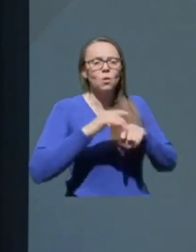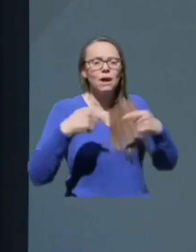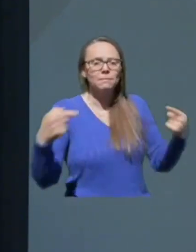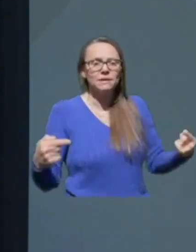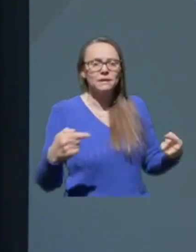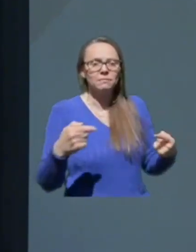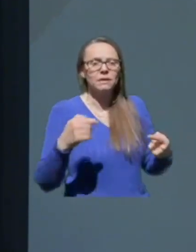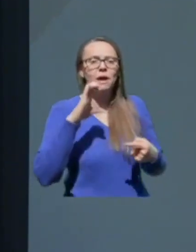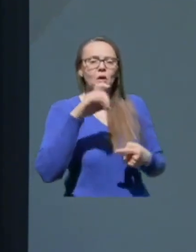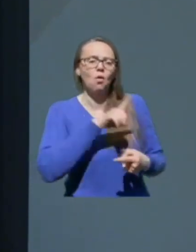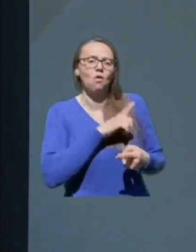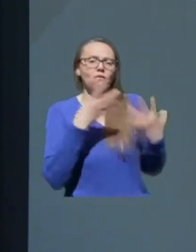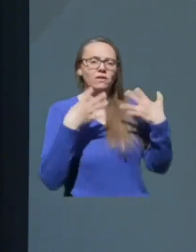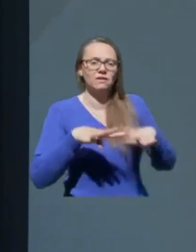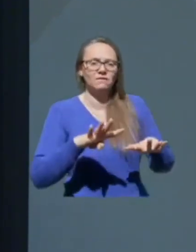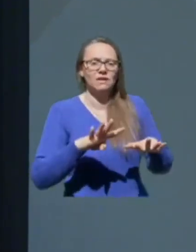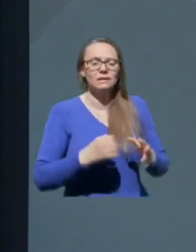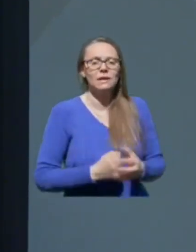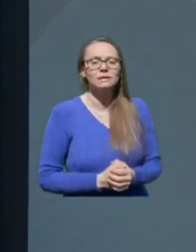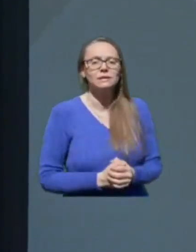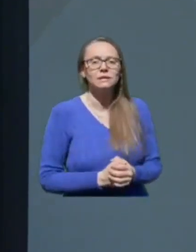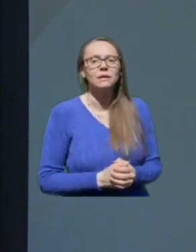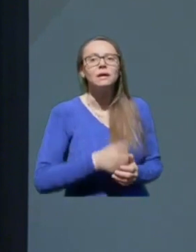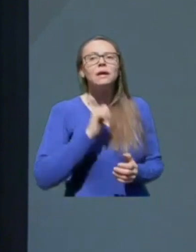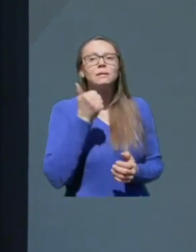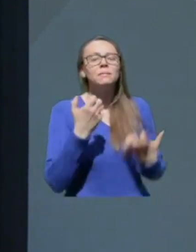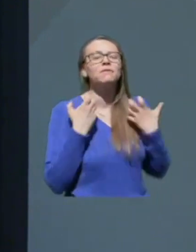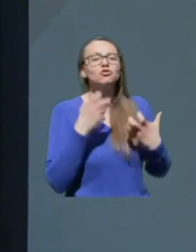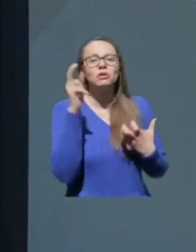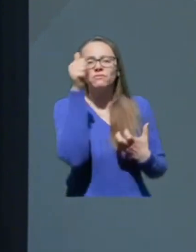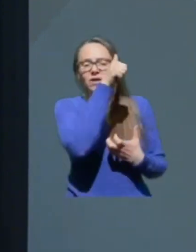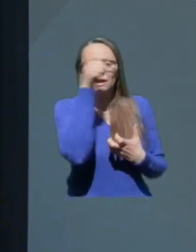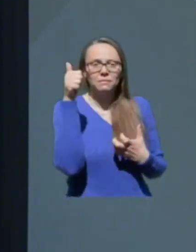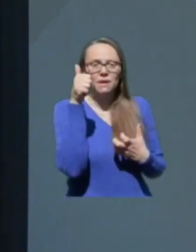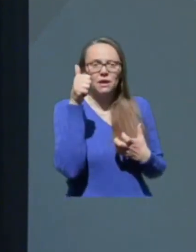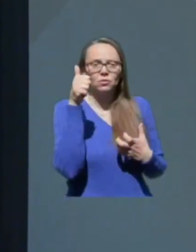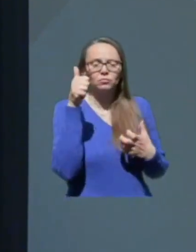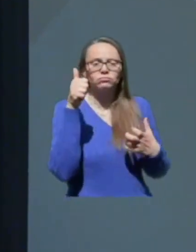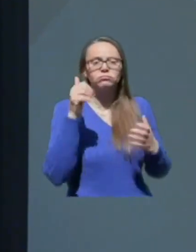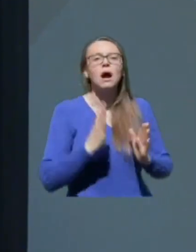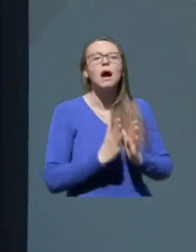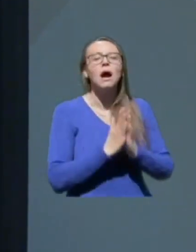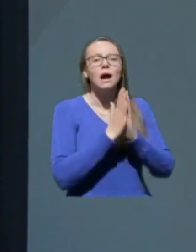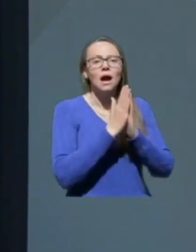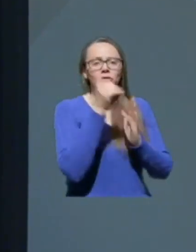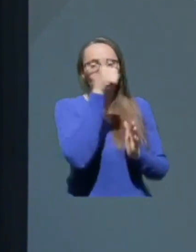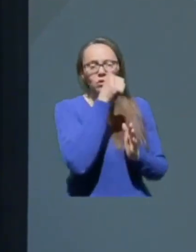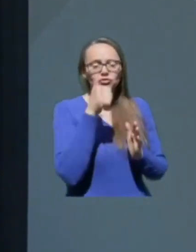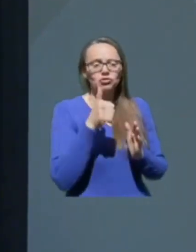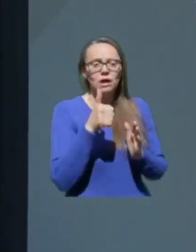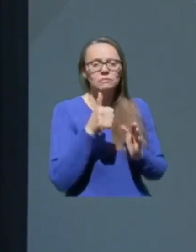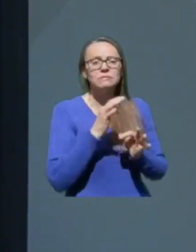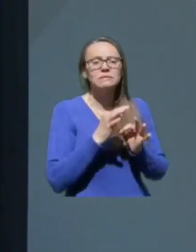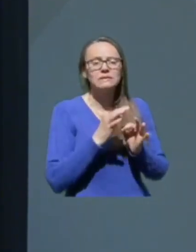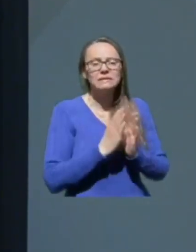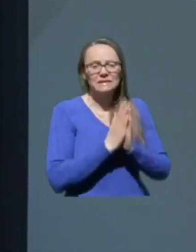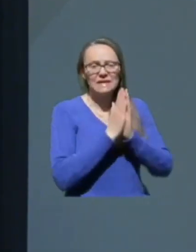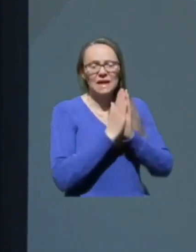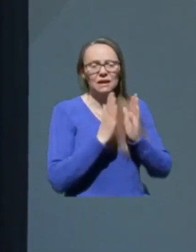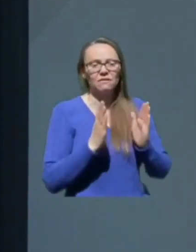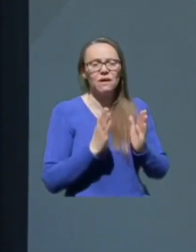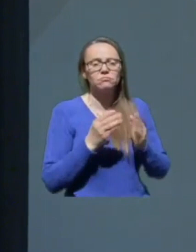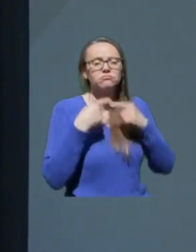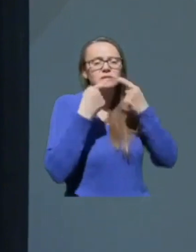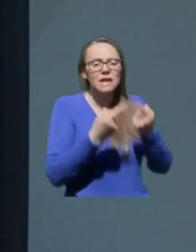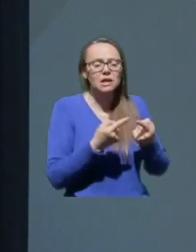-19. Najprej želim v imenu Katoliške crkve izraziti so žalje vsem sorodnikom 36.